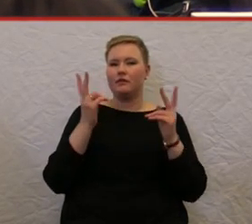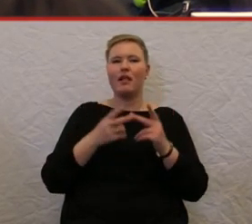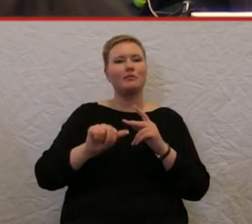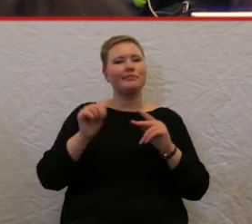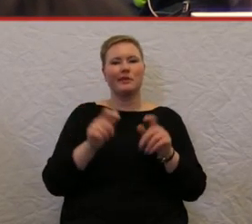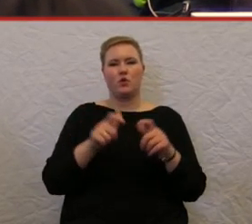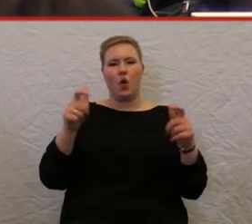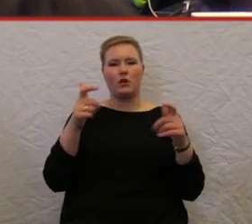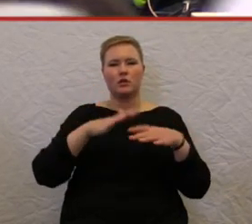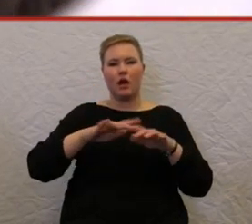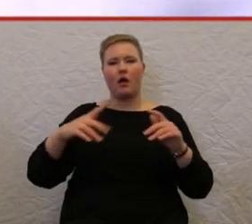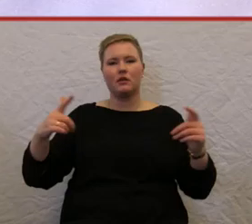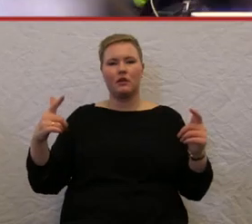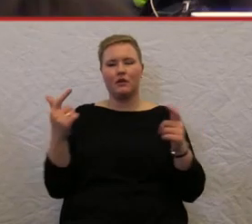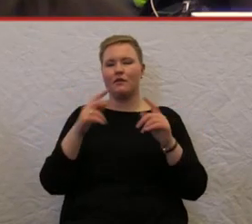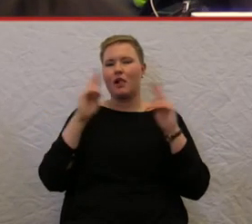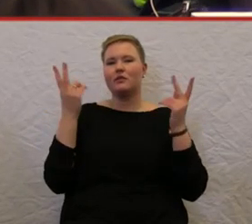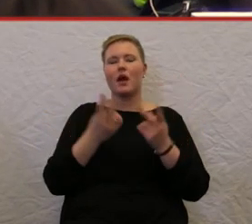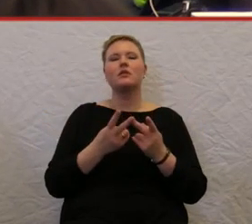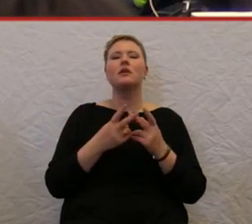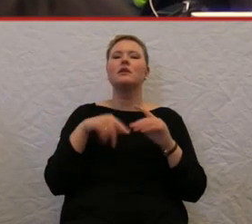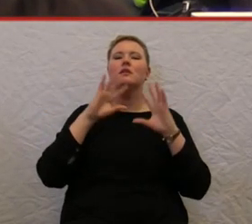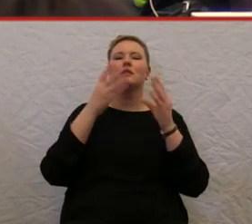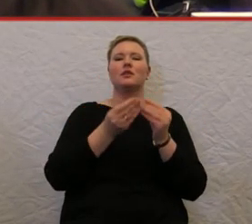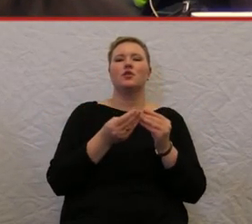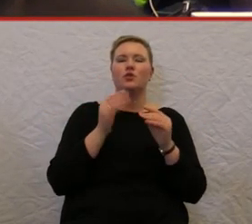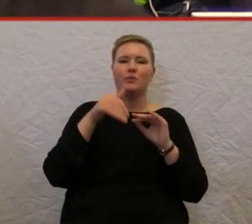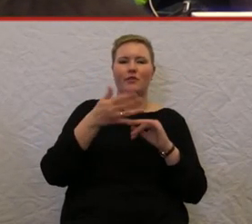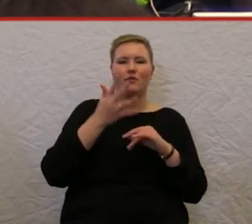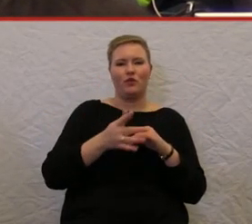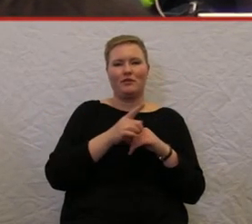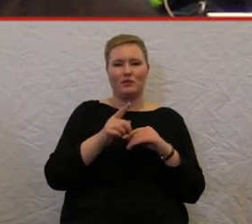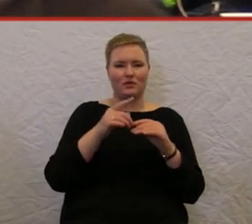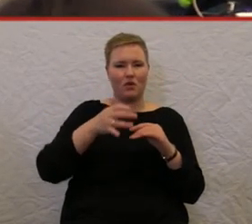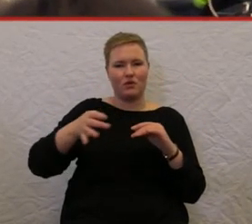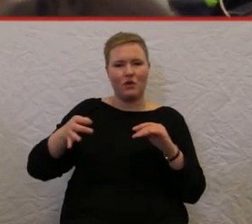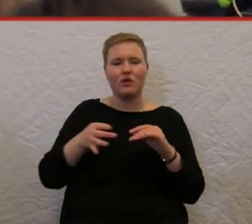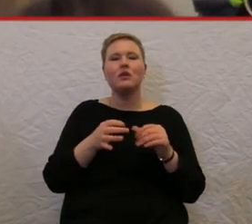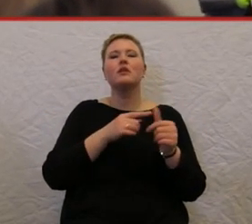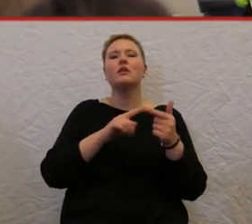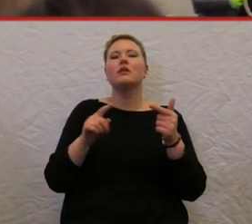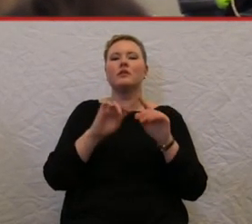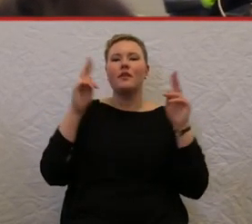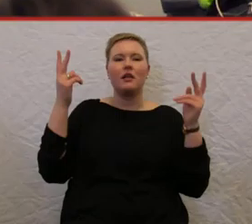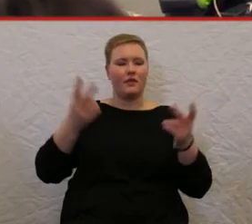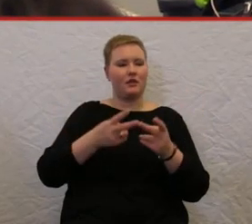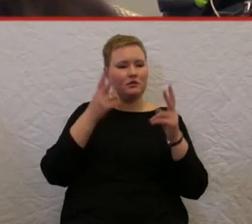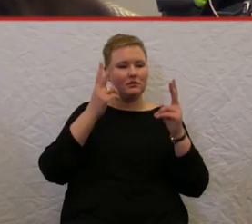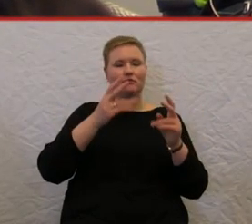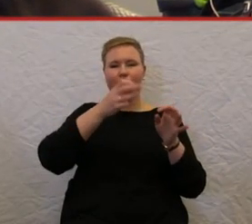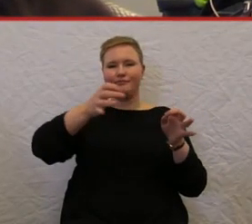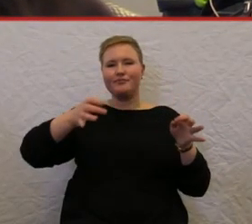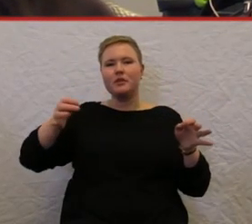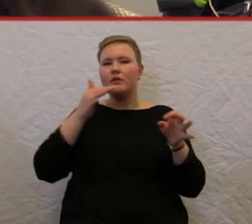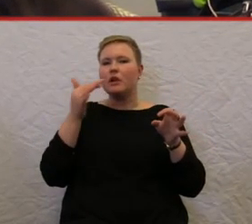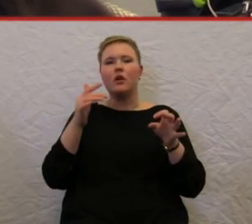weltweit. Wir sind in 23 Sprachen online. Und das Ganze, sagen wir mal, ist uns selbst so groß geworden, dass